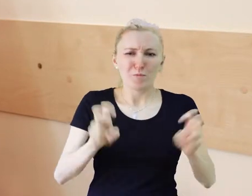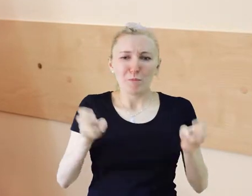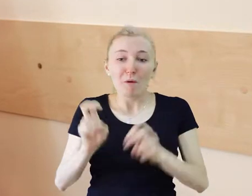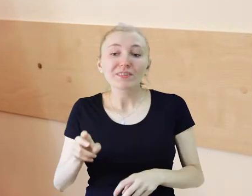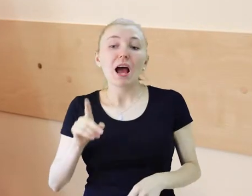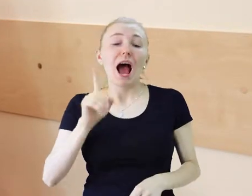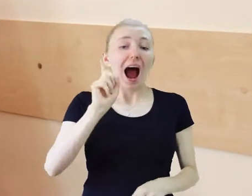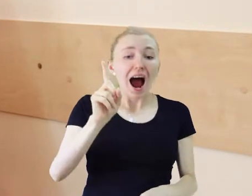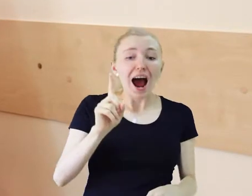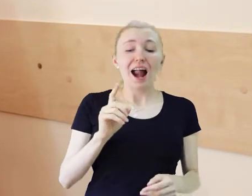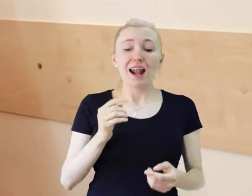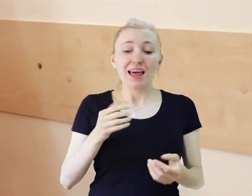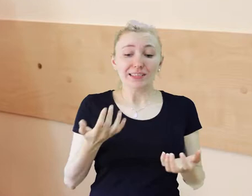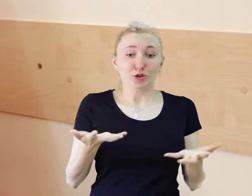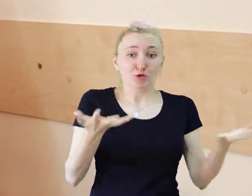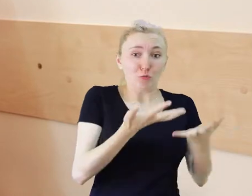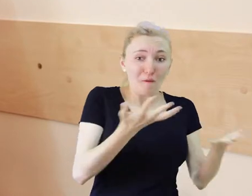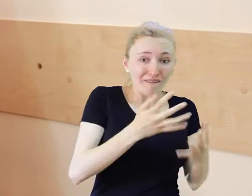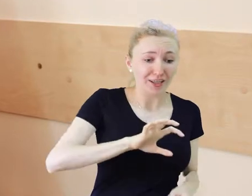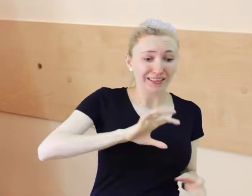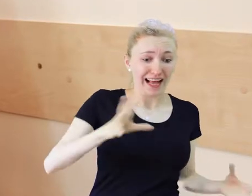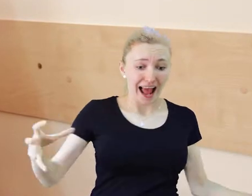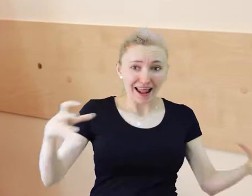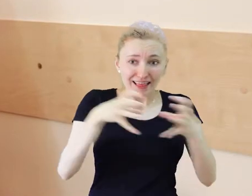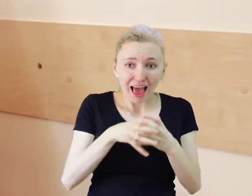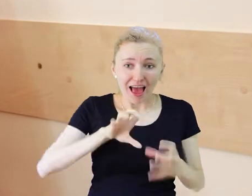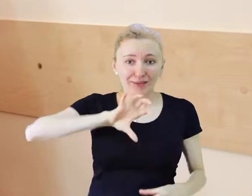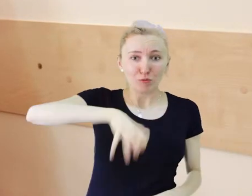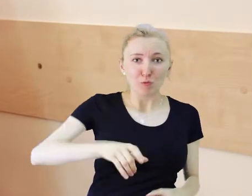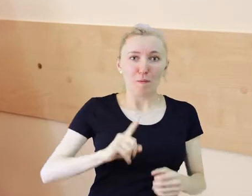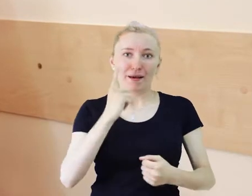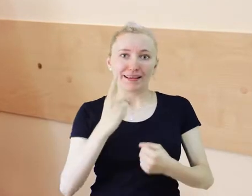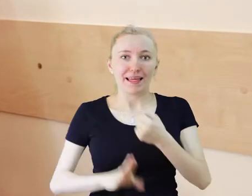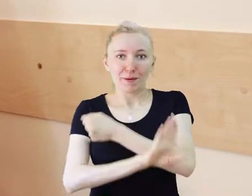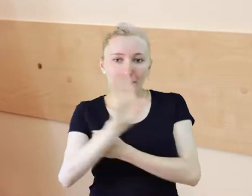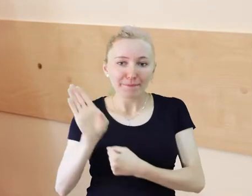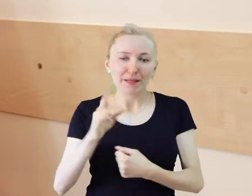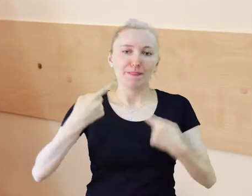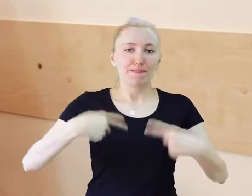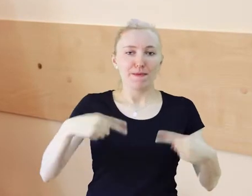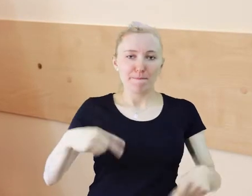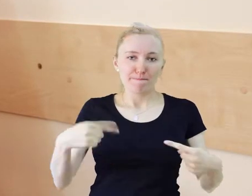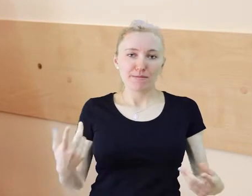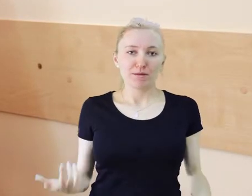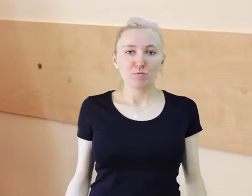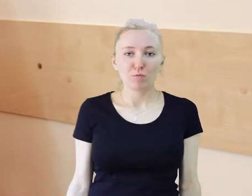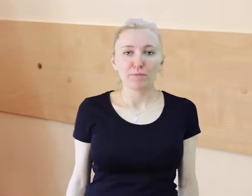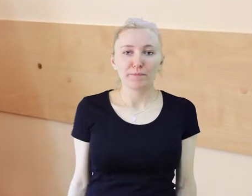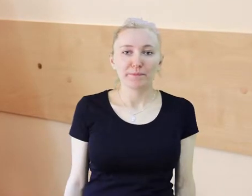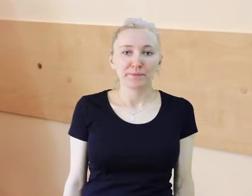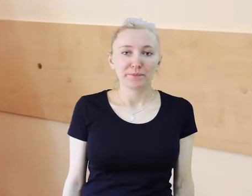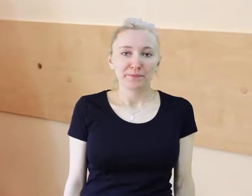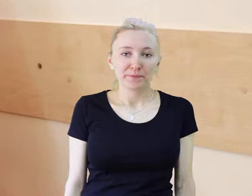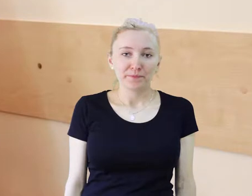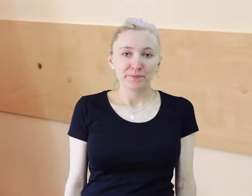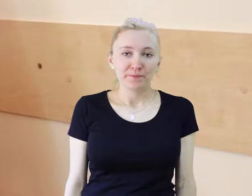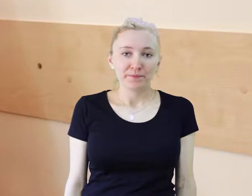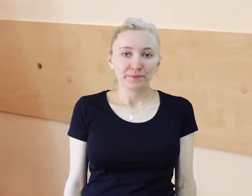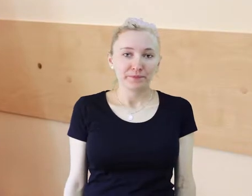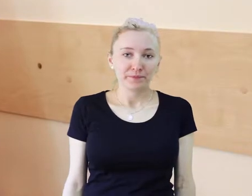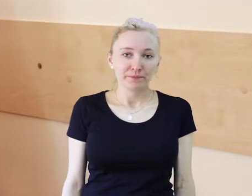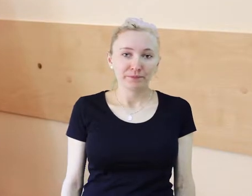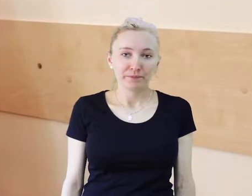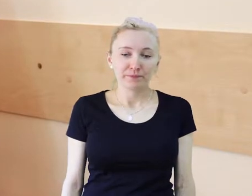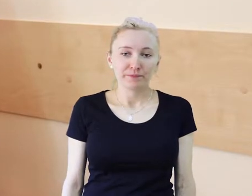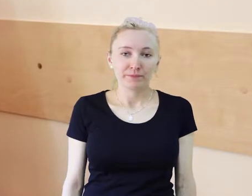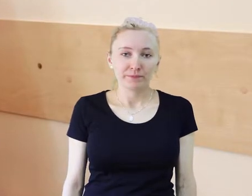oczywiście pojedyncze stowarzyszenia, bo wtedy powstało to sporo tych stowarzyszeń. Ale nie